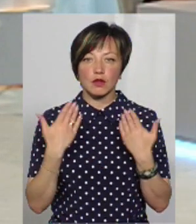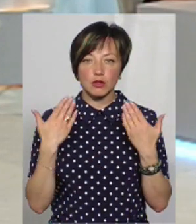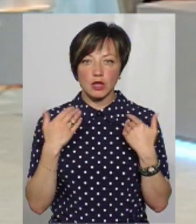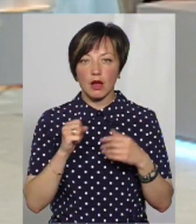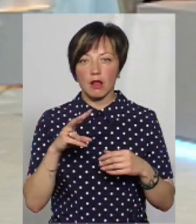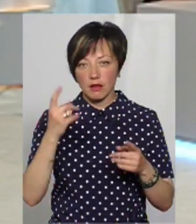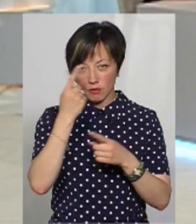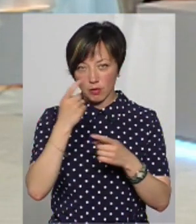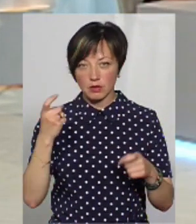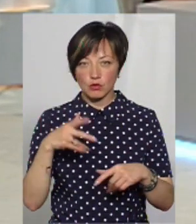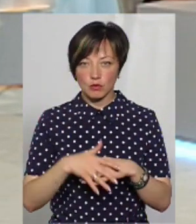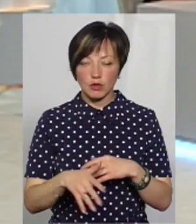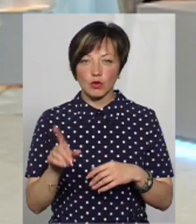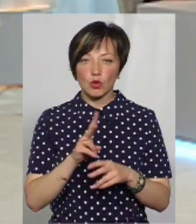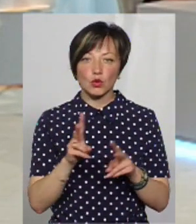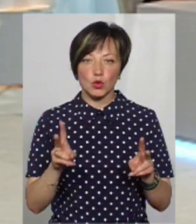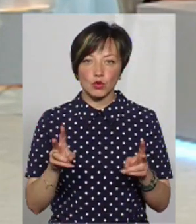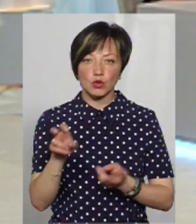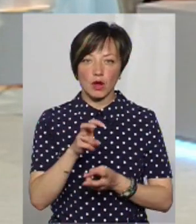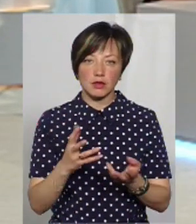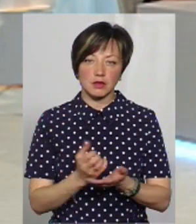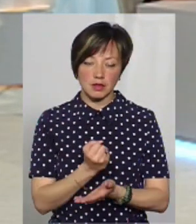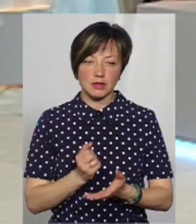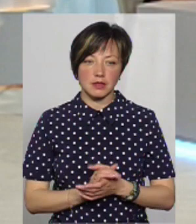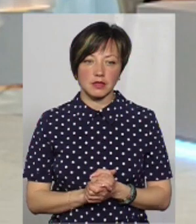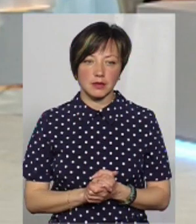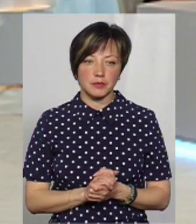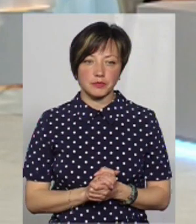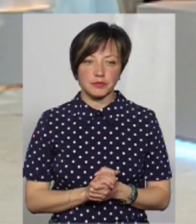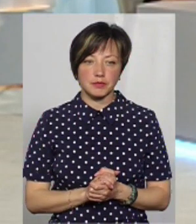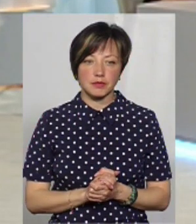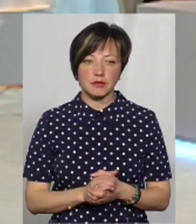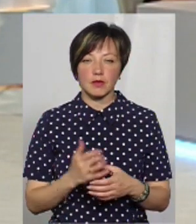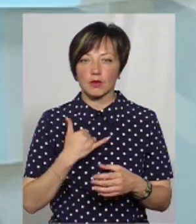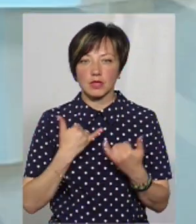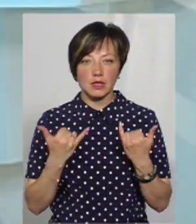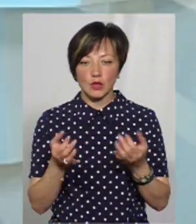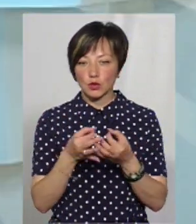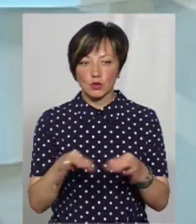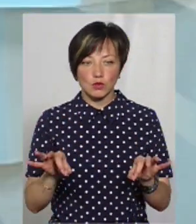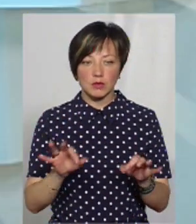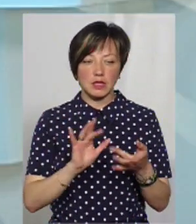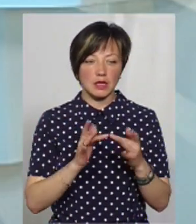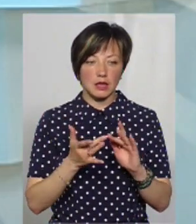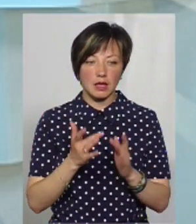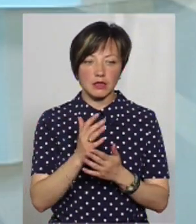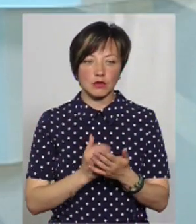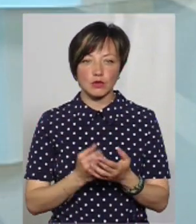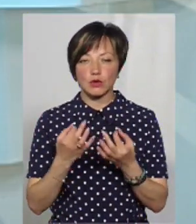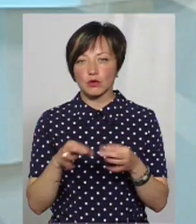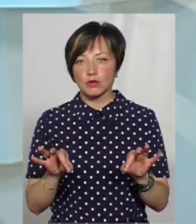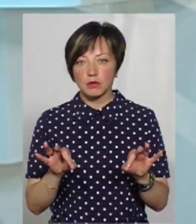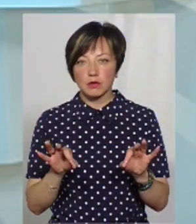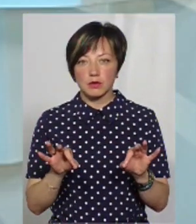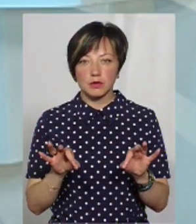відпочинку. Але інформацію так, зрозуміло, що хто шукає, її завжди знайде. Зараз доступні інтернет-ресурси,